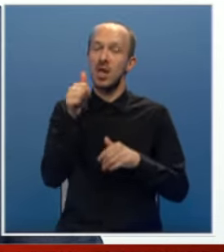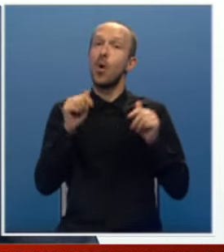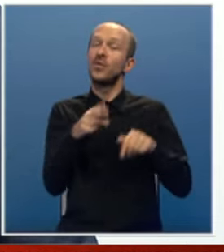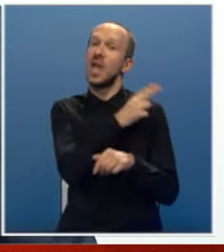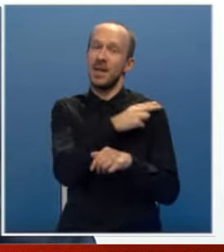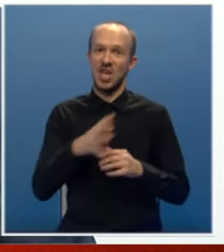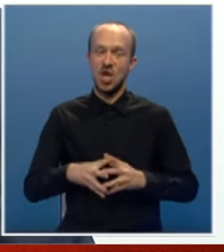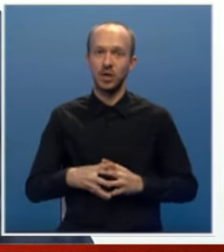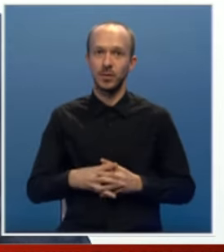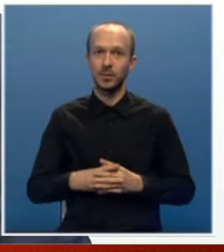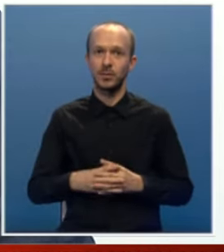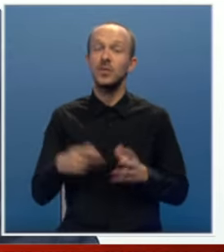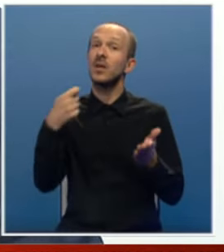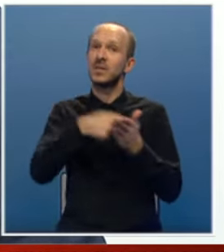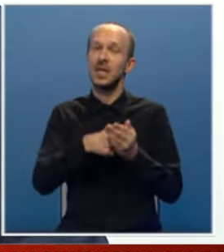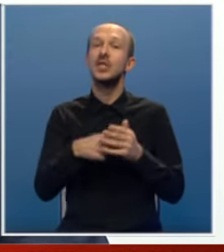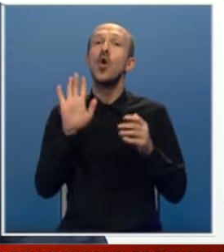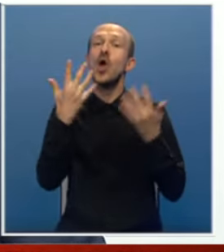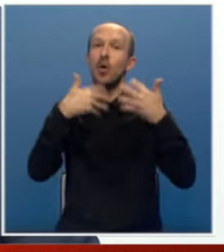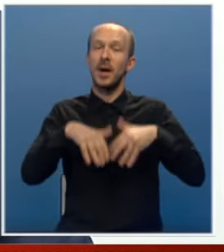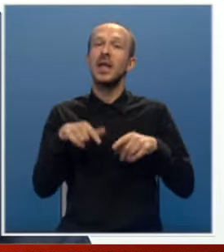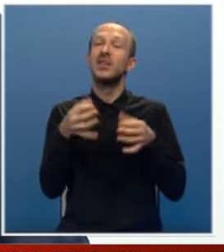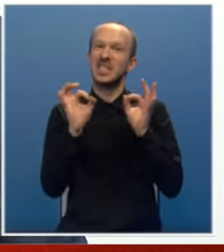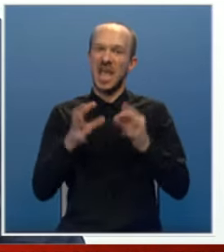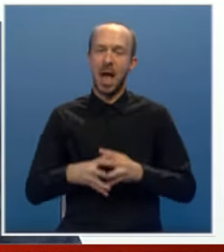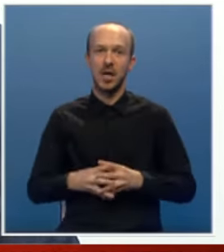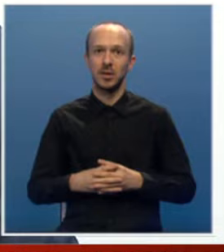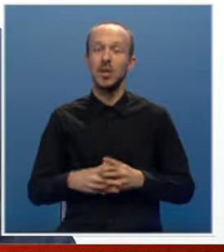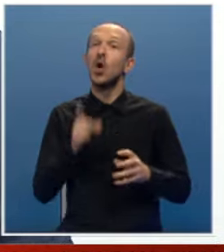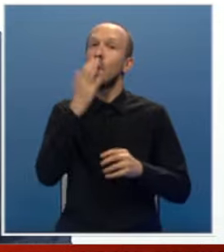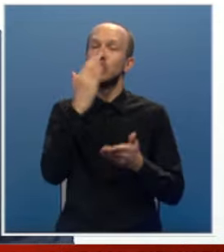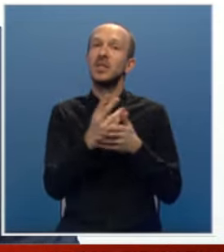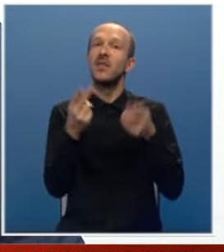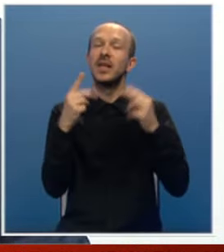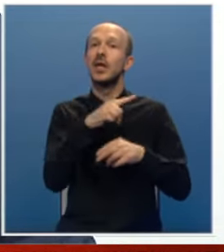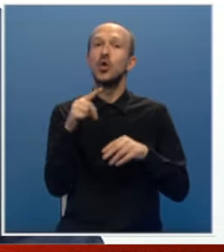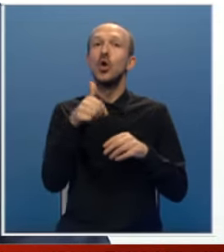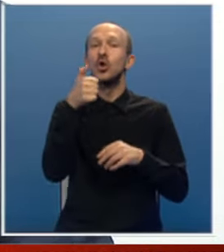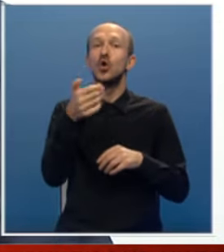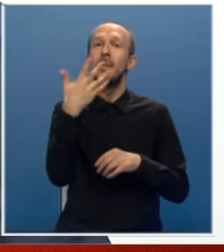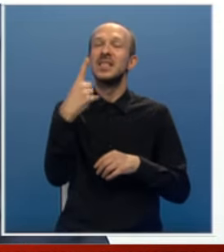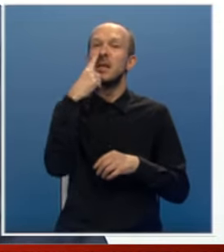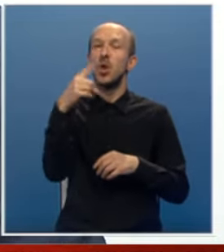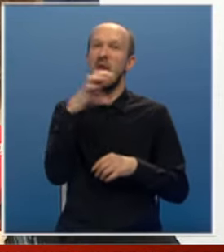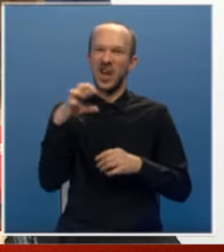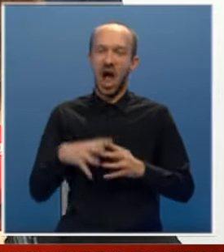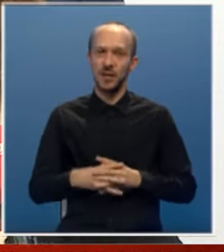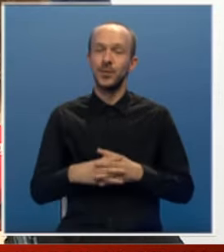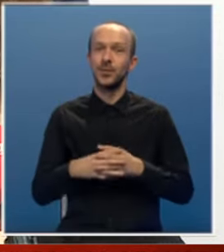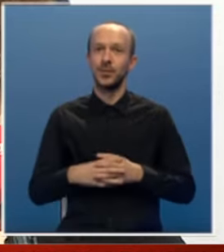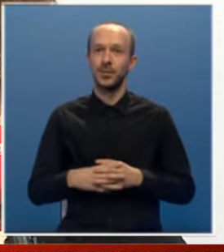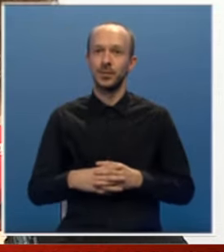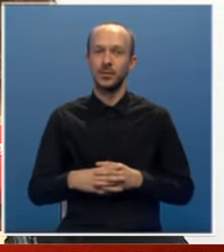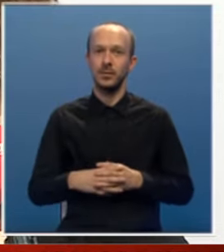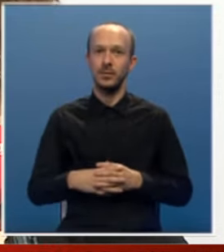ovde imati investicije ove kompanije, ovog sistema koja će biti vrijedna do oko 150 miliona evra. A dufam že